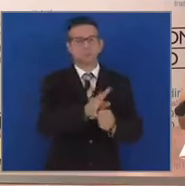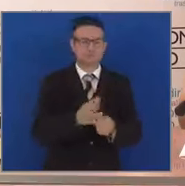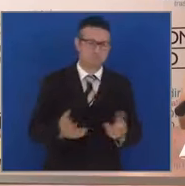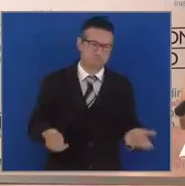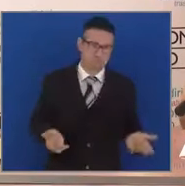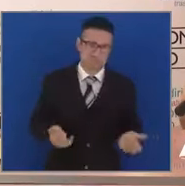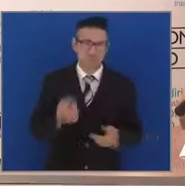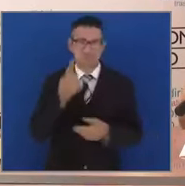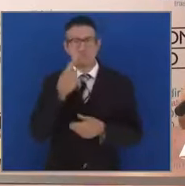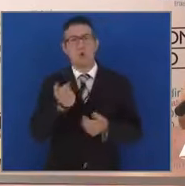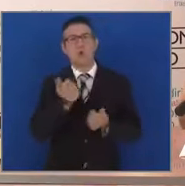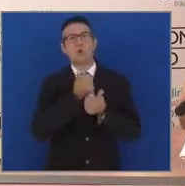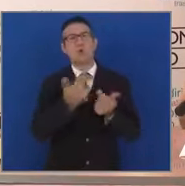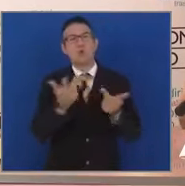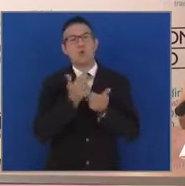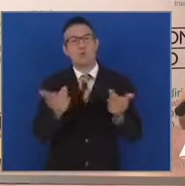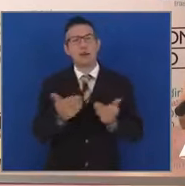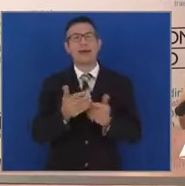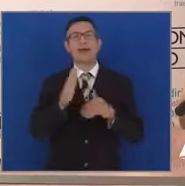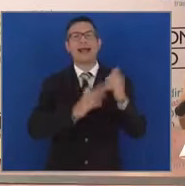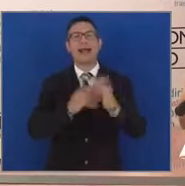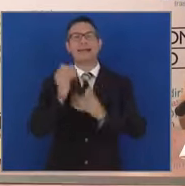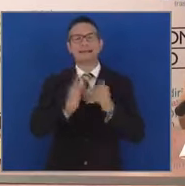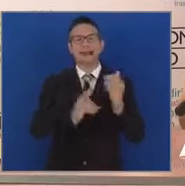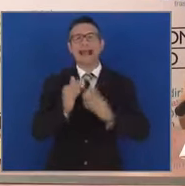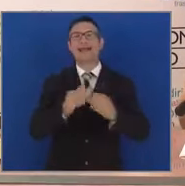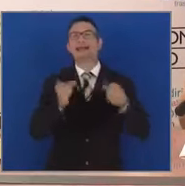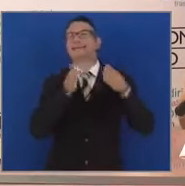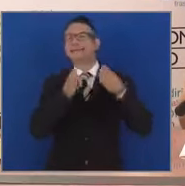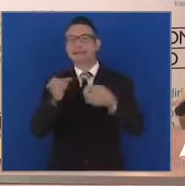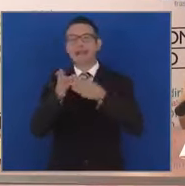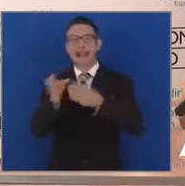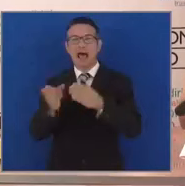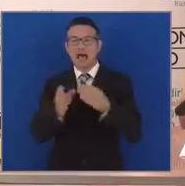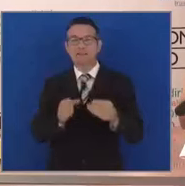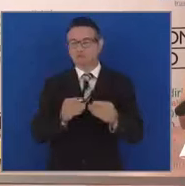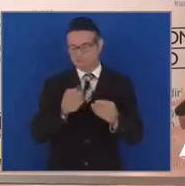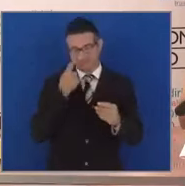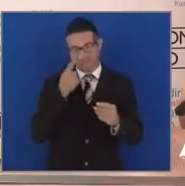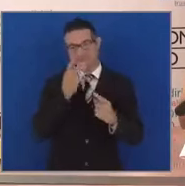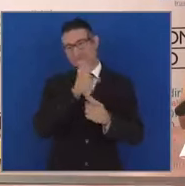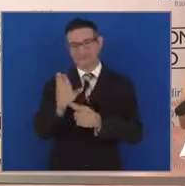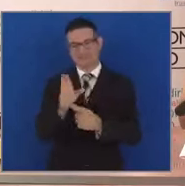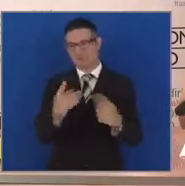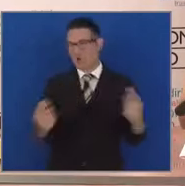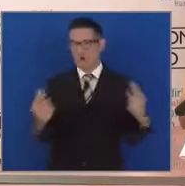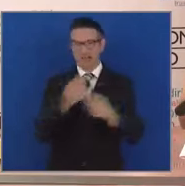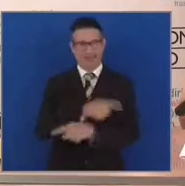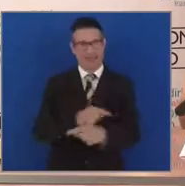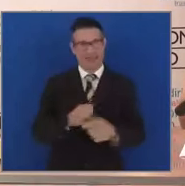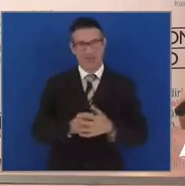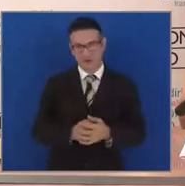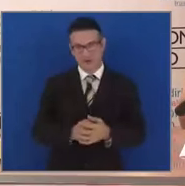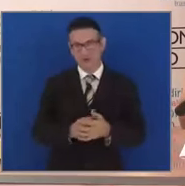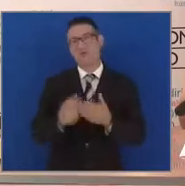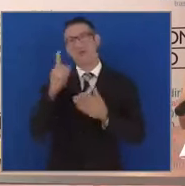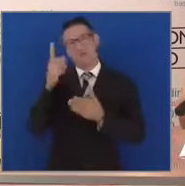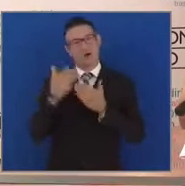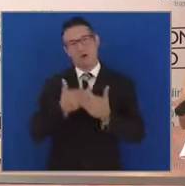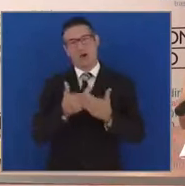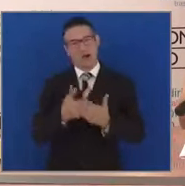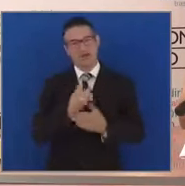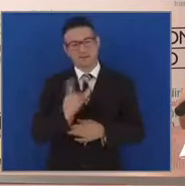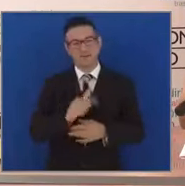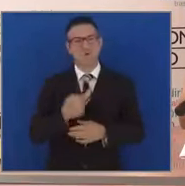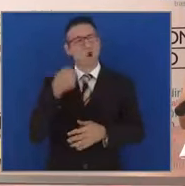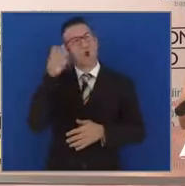e infrastrutture e cantieri che dimostrano esattamente l'opposto. Io sono orgoglioso di un Governo che si